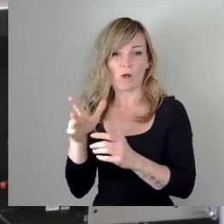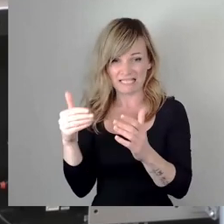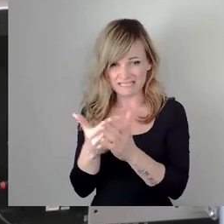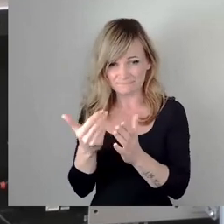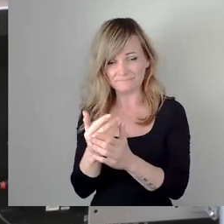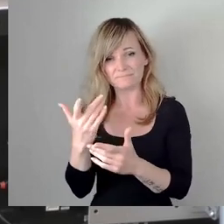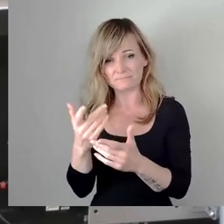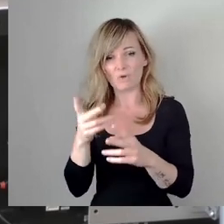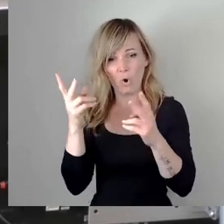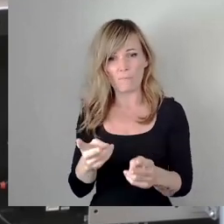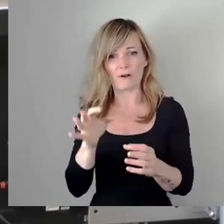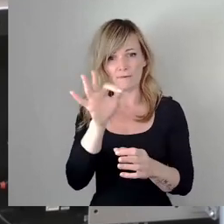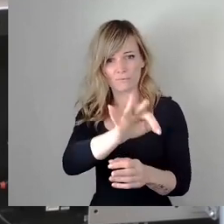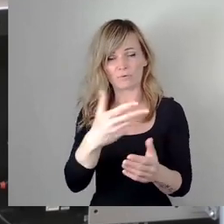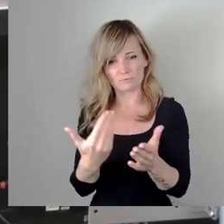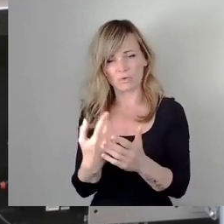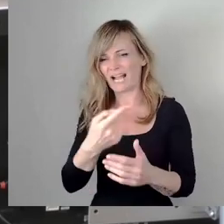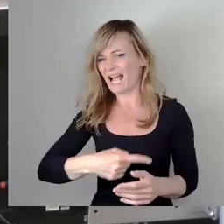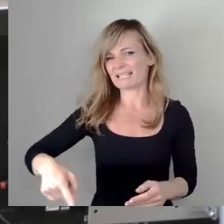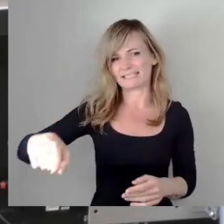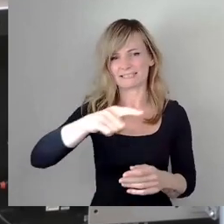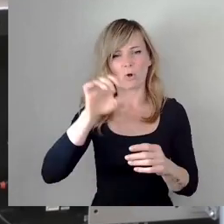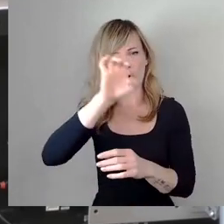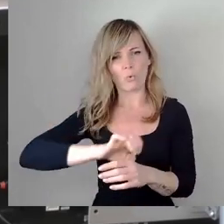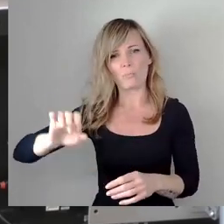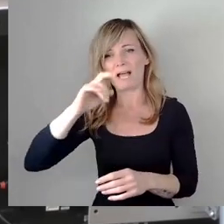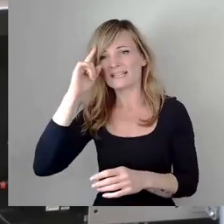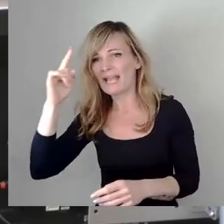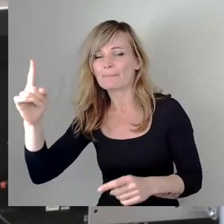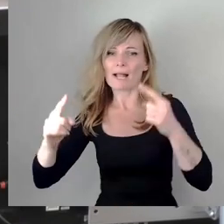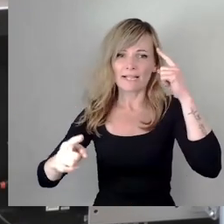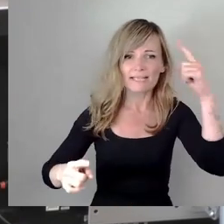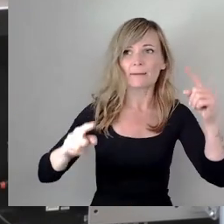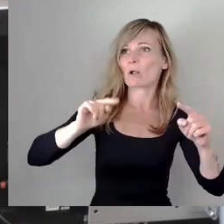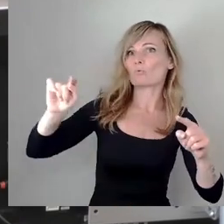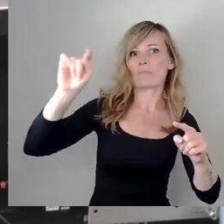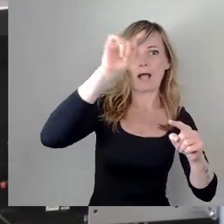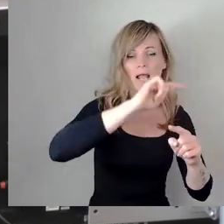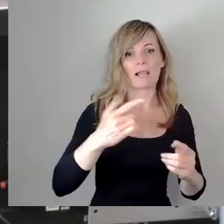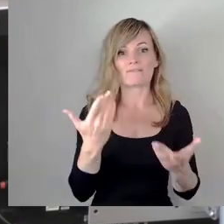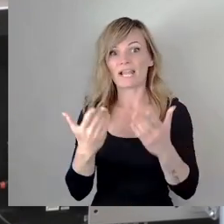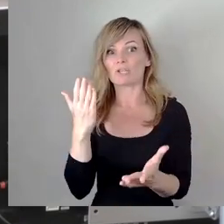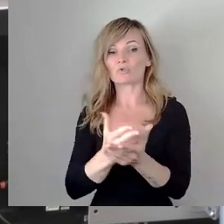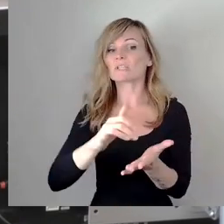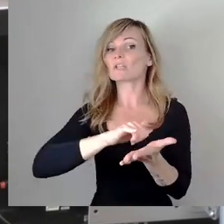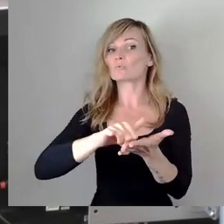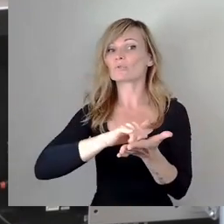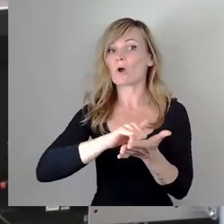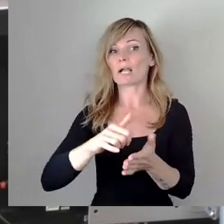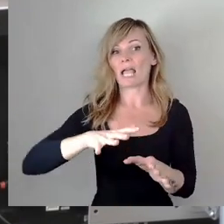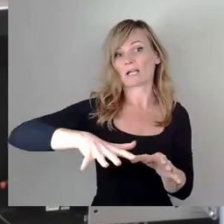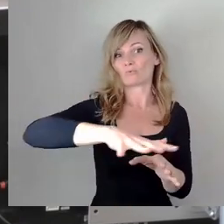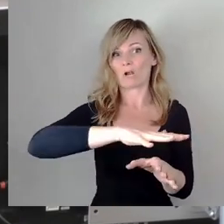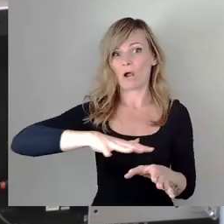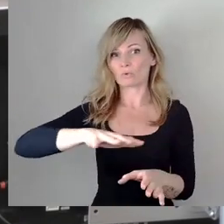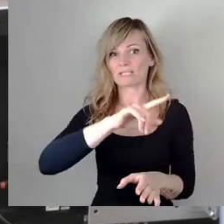Opfer islamistischen Terrors und ich weiß nicht, vielleicht war der ein oder andere von Ihnen auch mal in New York am Ground Zero. Das ist auch wirklich ein sehr